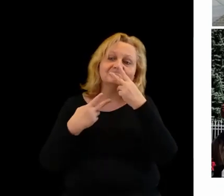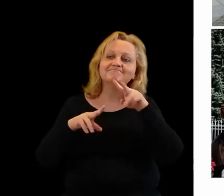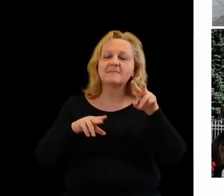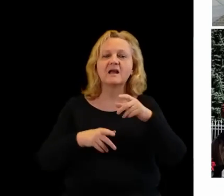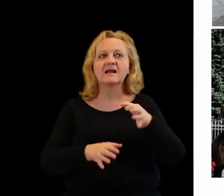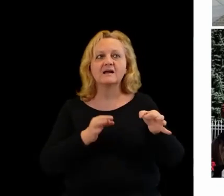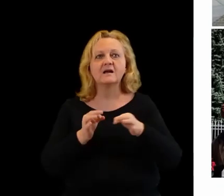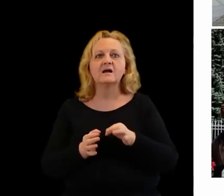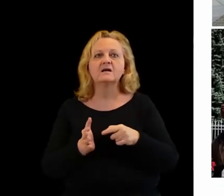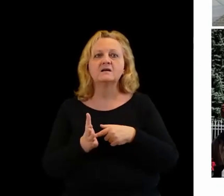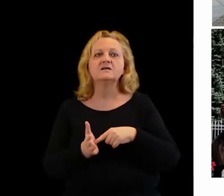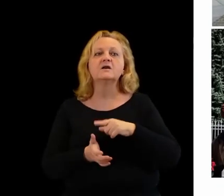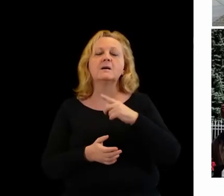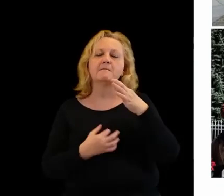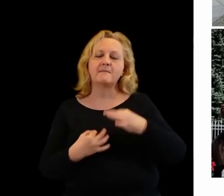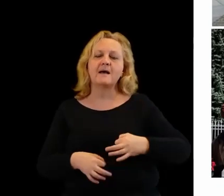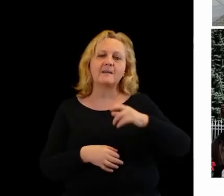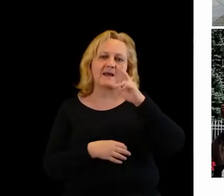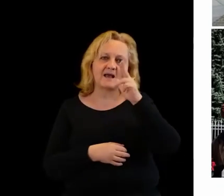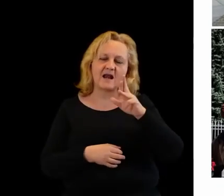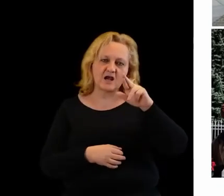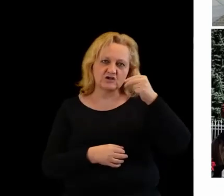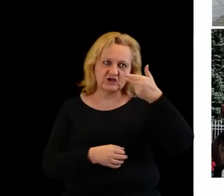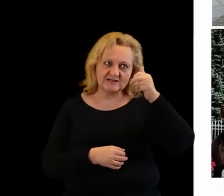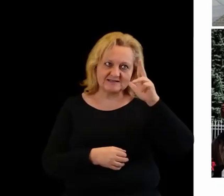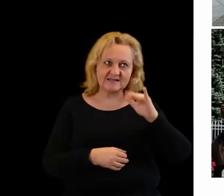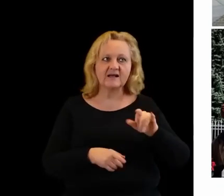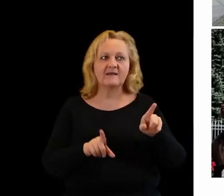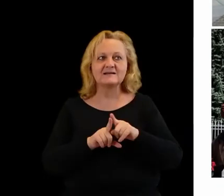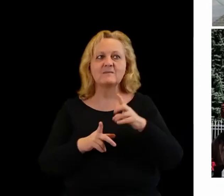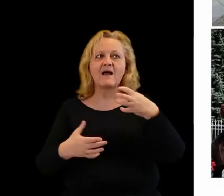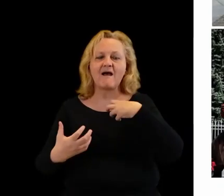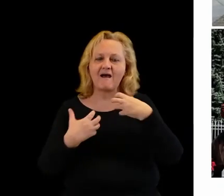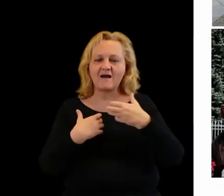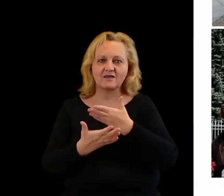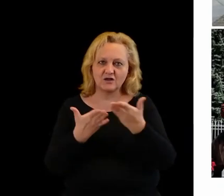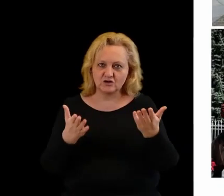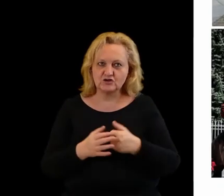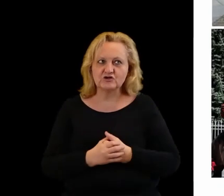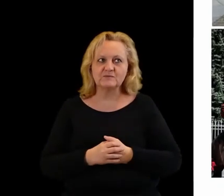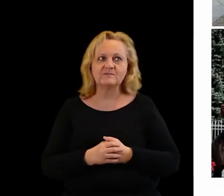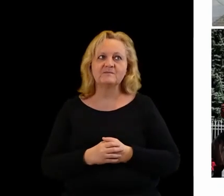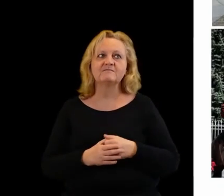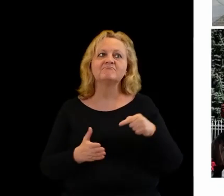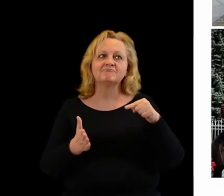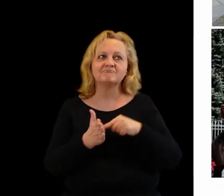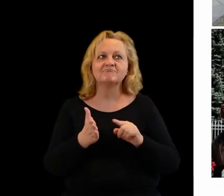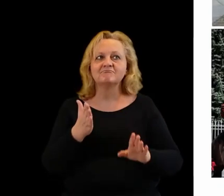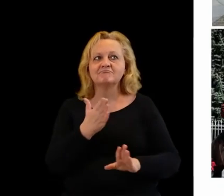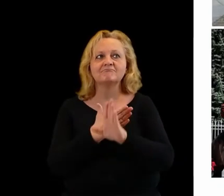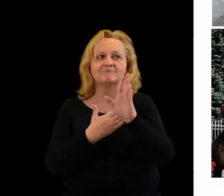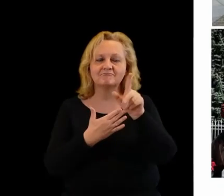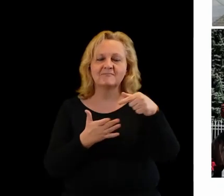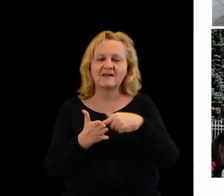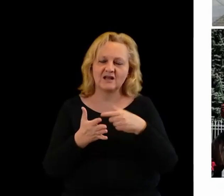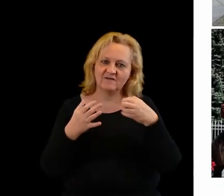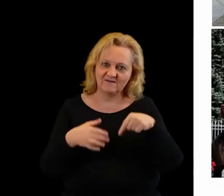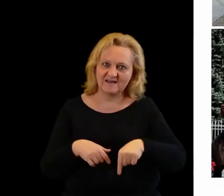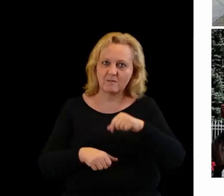Jan Dobrogost-Krasiński i artyści. I widowisko akurat w tym roku